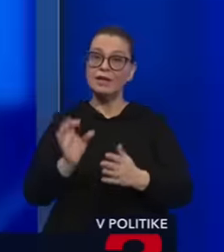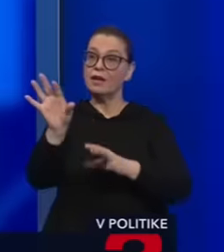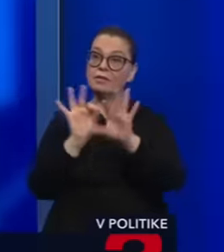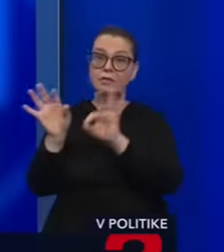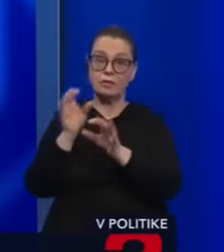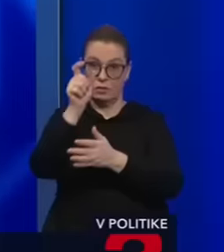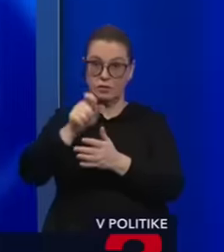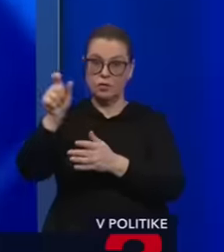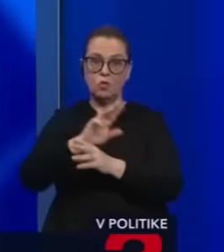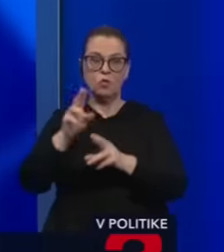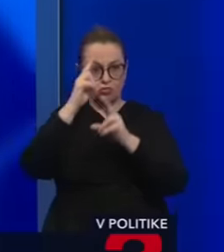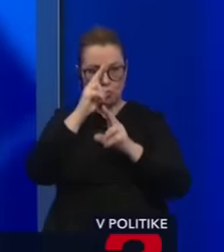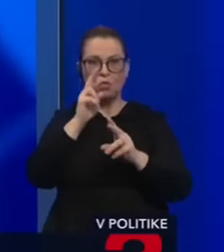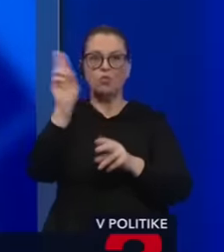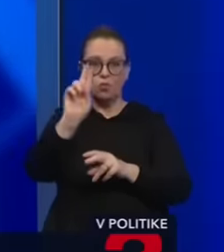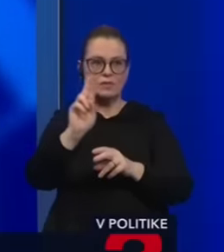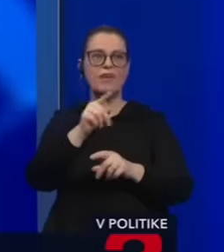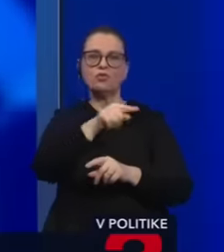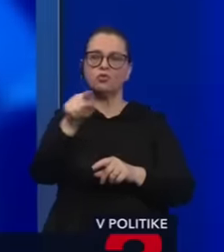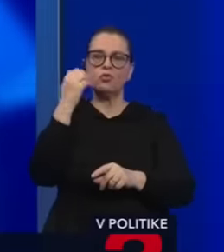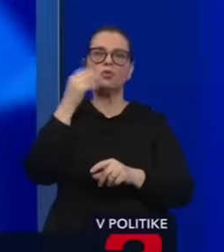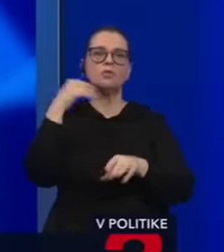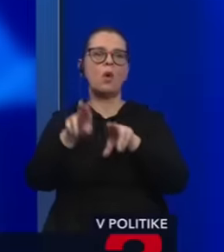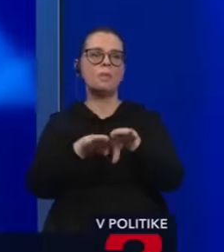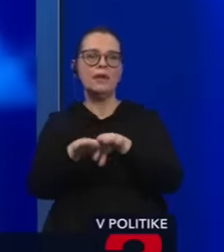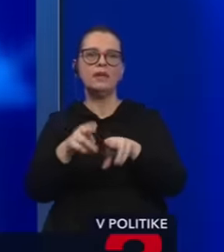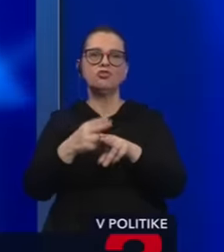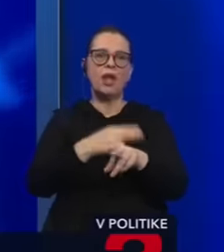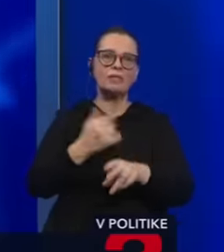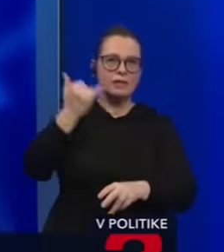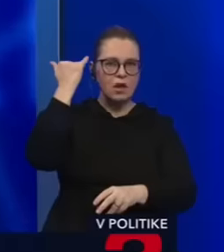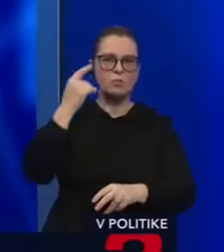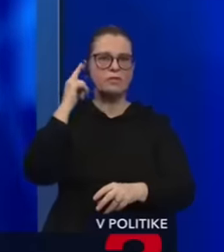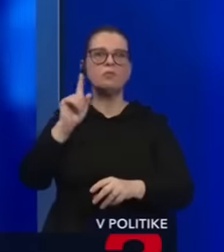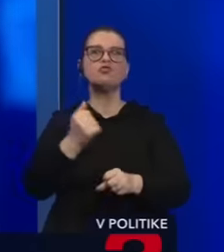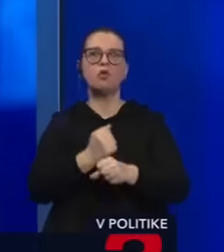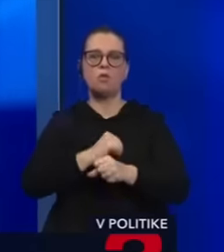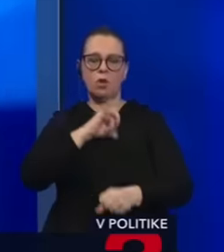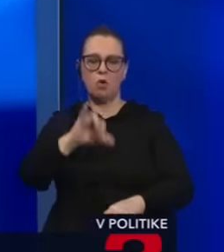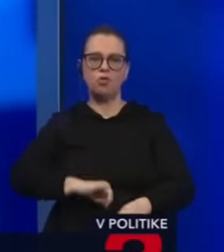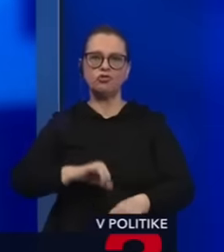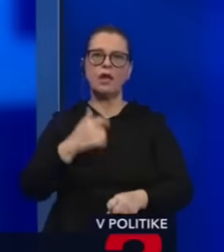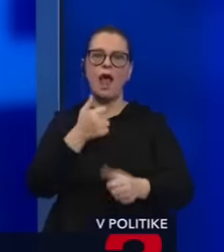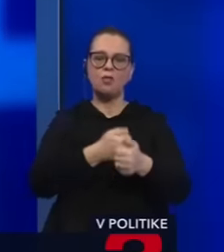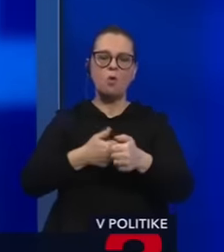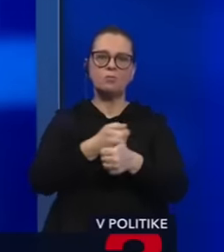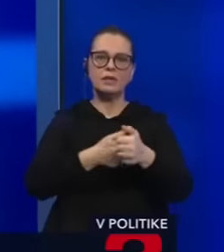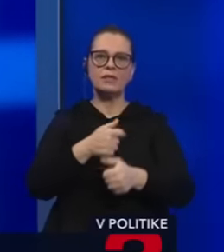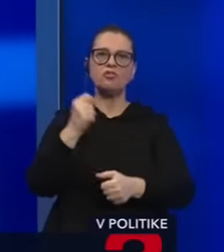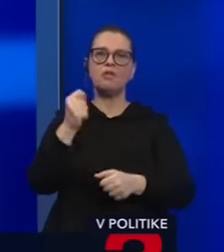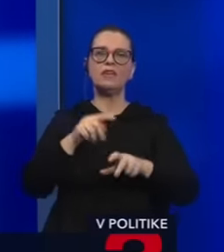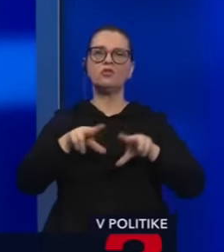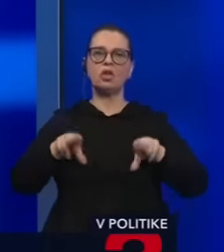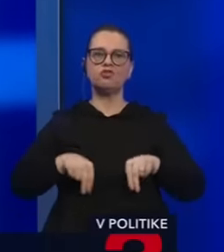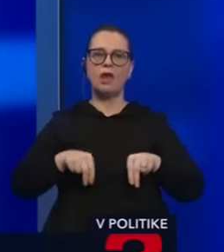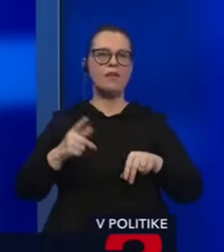už usvedčujú tých ľudí, ktorí boli ministri, štátni tajomníci. Veď vieme, čo robil Kočner, ako písal si v tréme, že Fico je šéf.